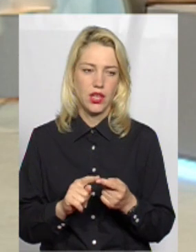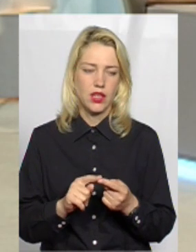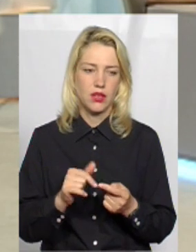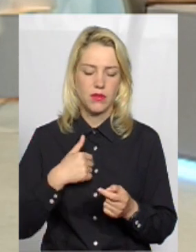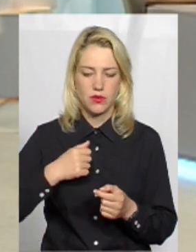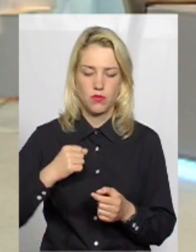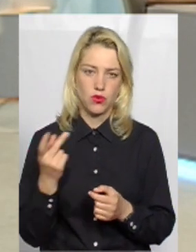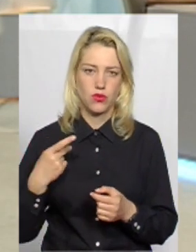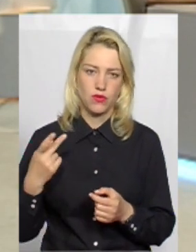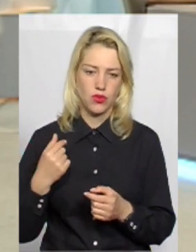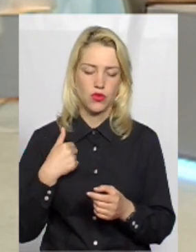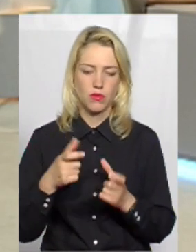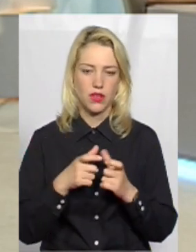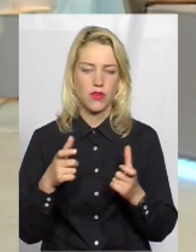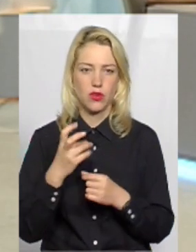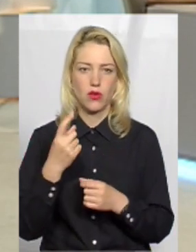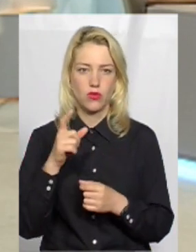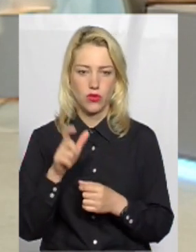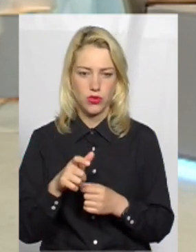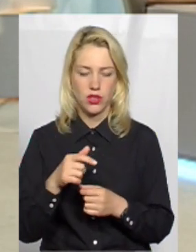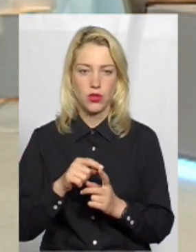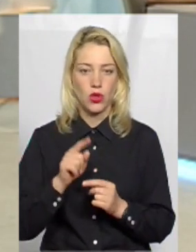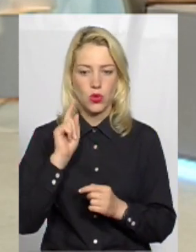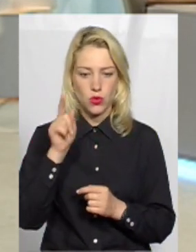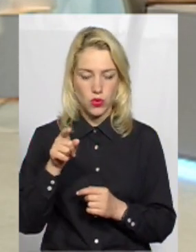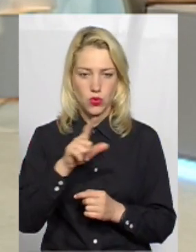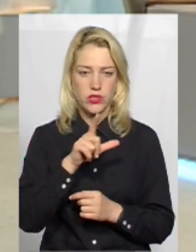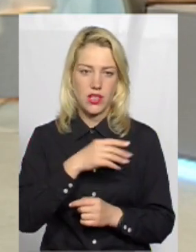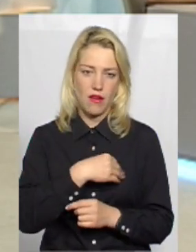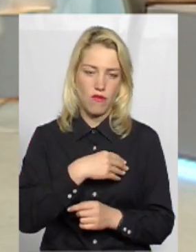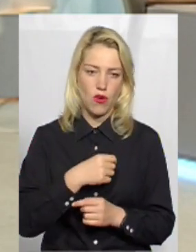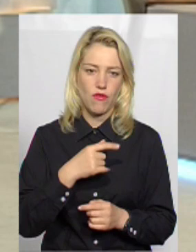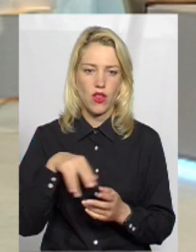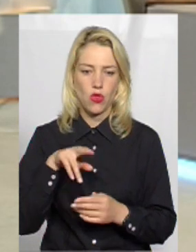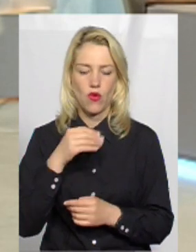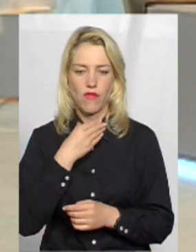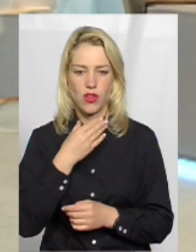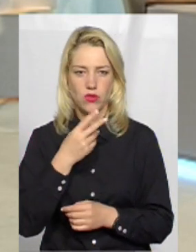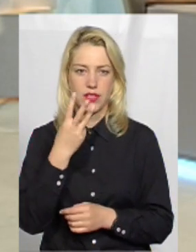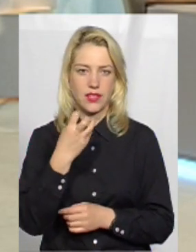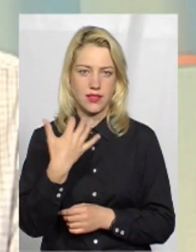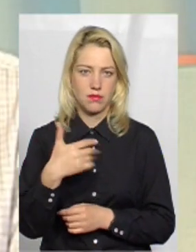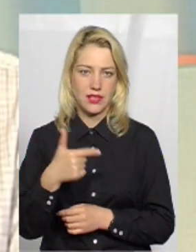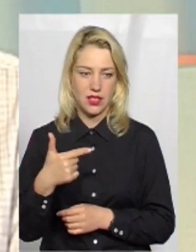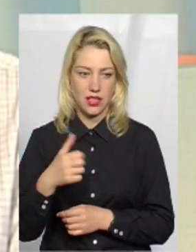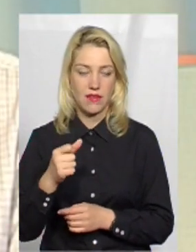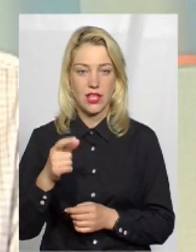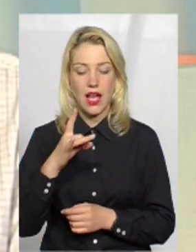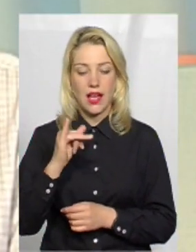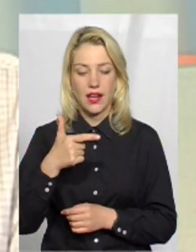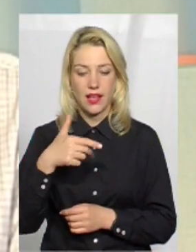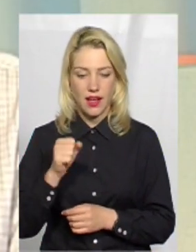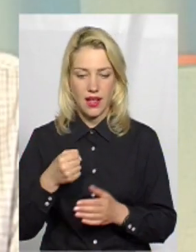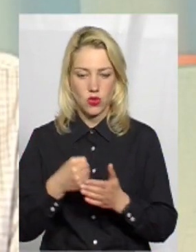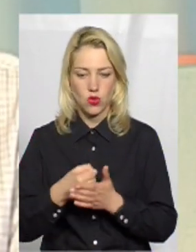подругою, так ось квиток на людину туди зі Львова до Вільнюса коштував 350 гривень, а з Риги до